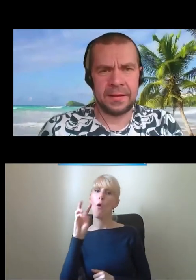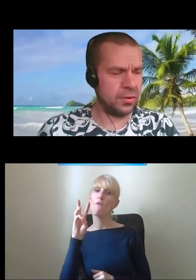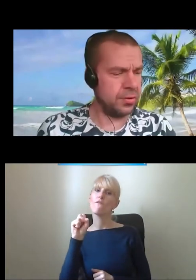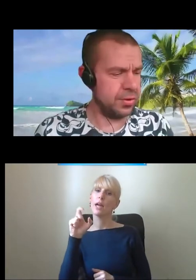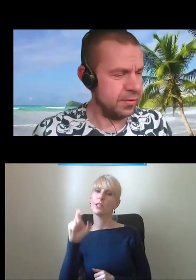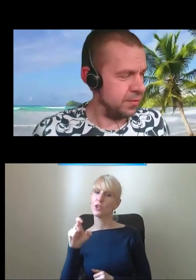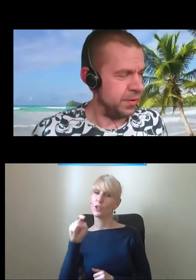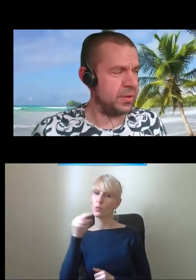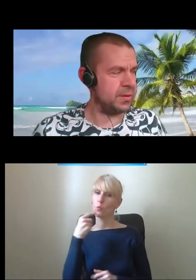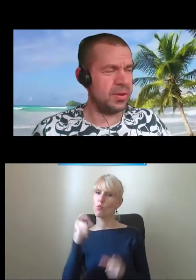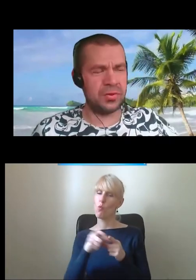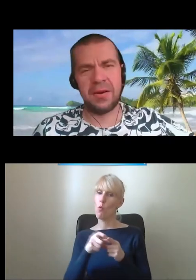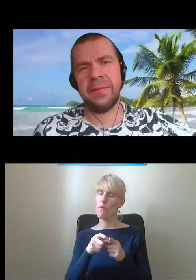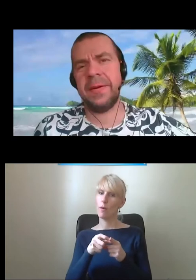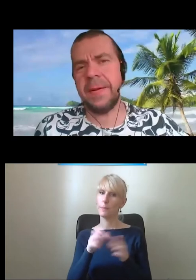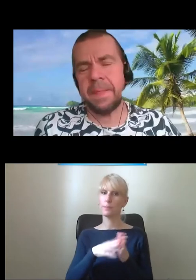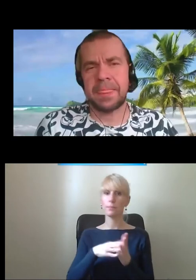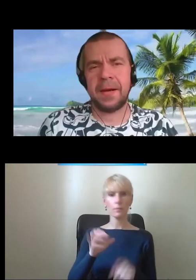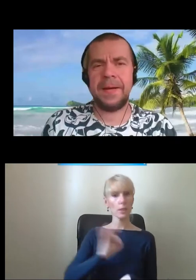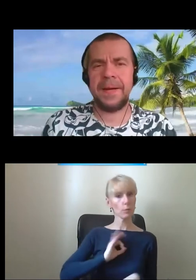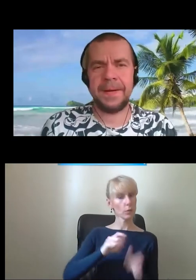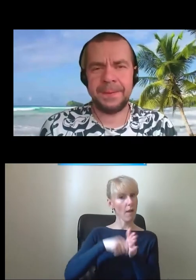Takie coś. Filmik z moim udziałem